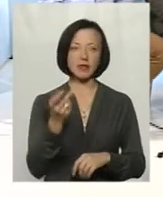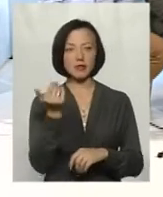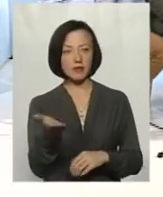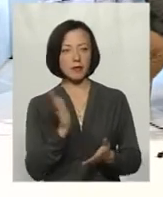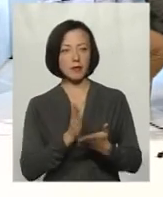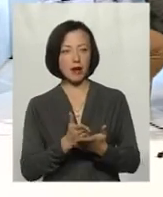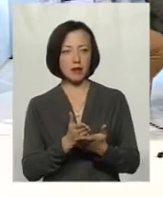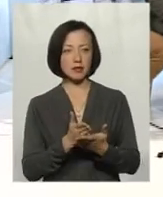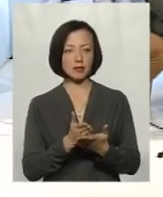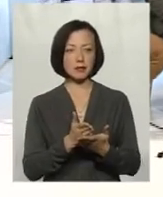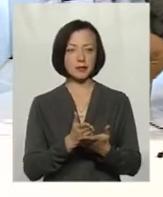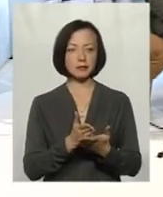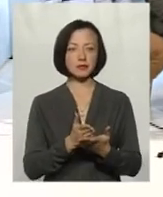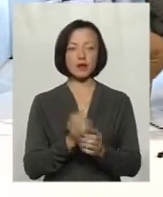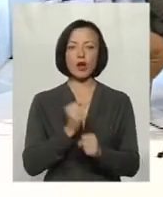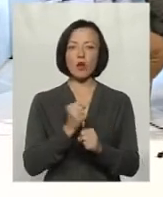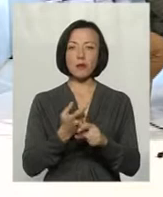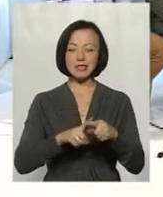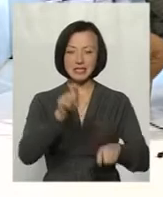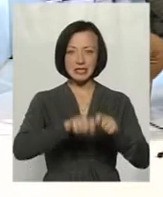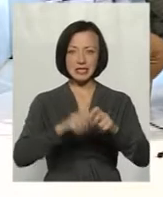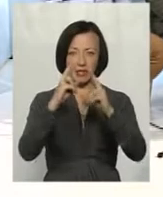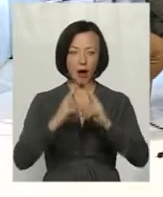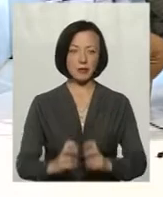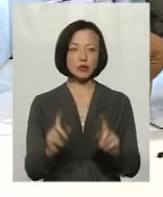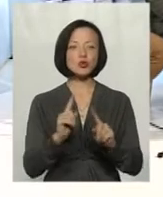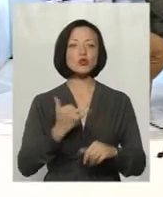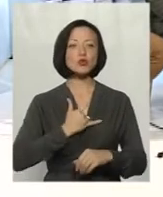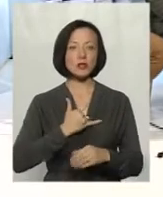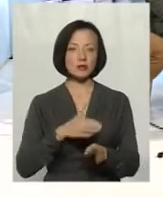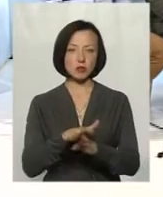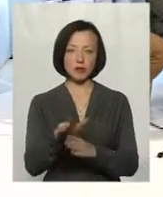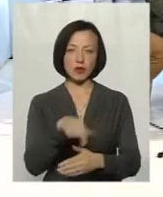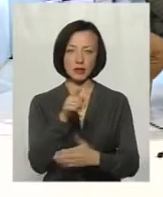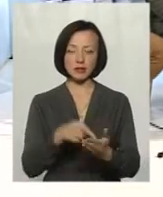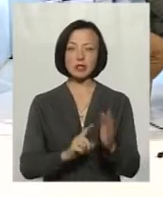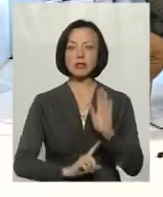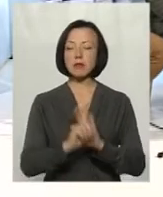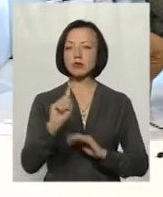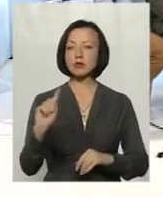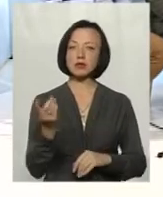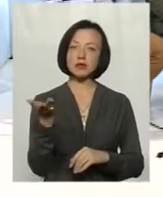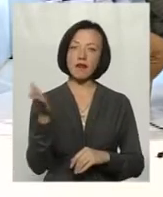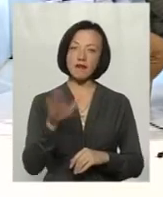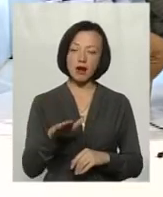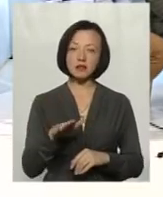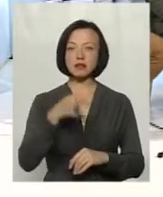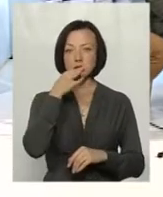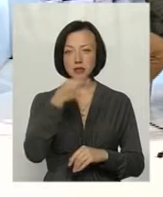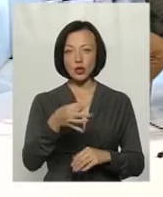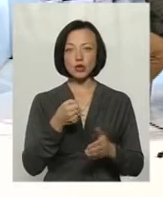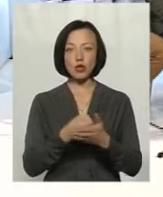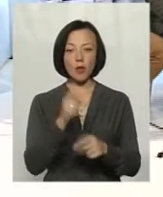маєте робити оті заміри. Що в нас відбувається? Спершу, давайте, я хочу зазначити те, що до